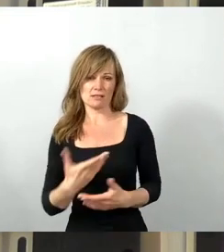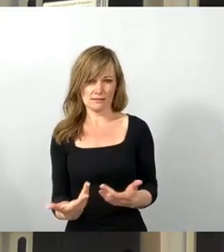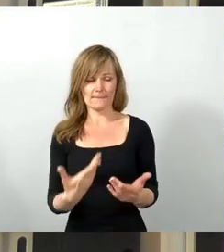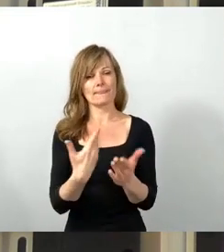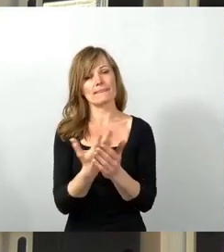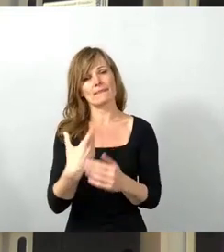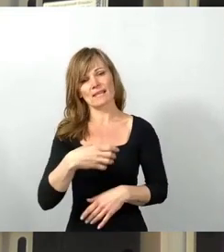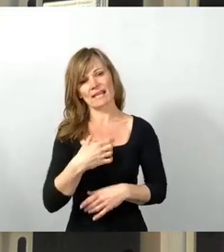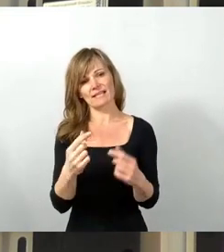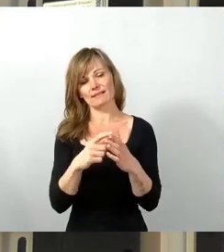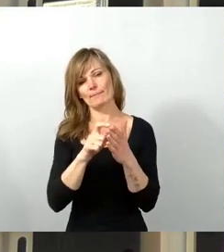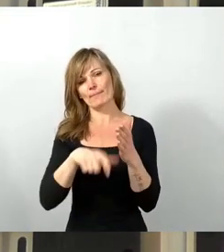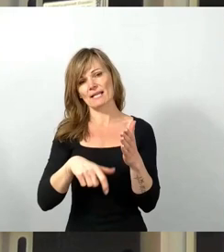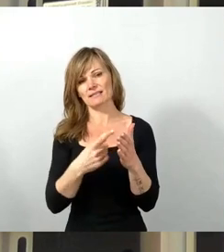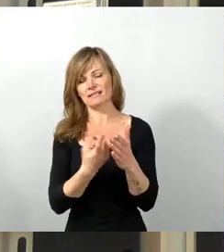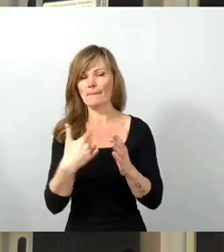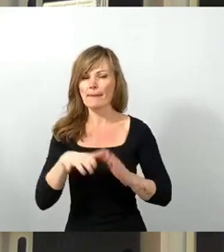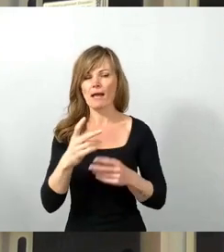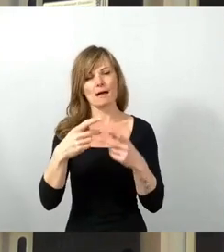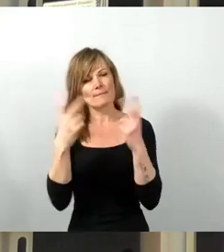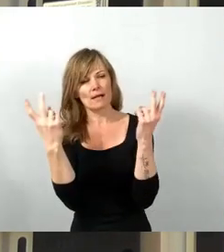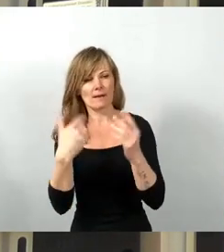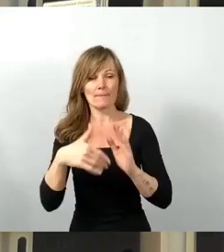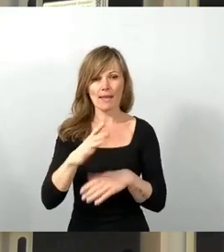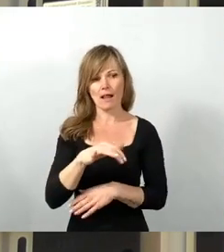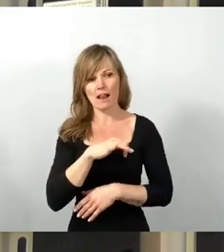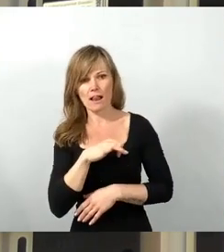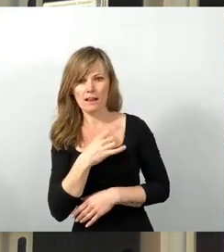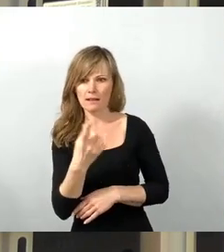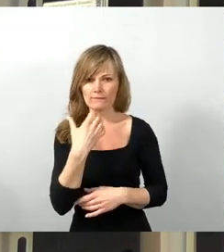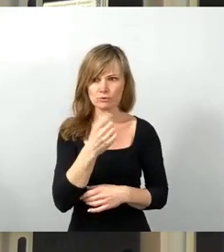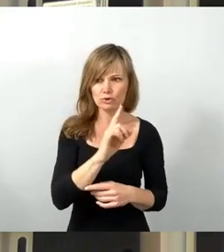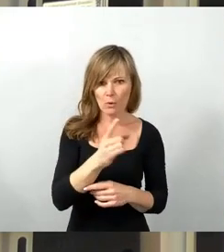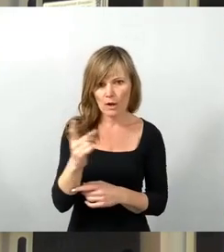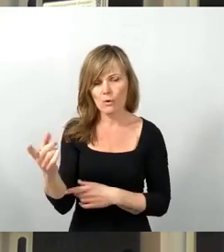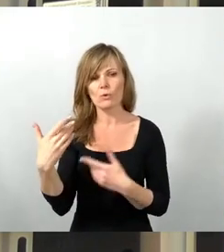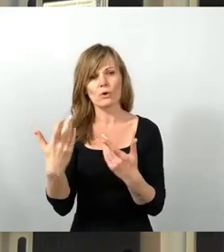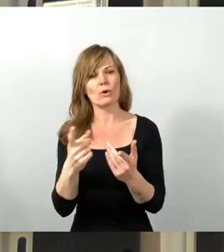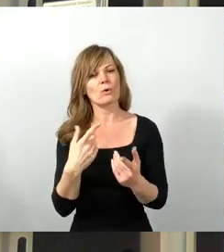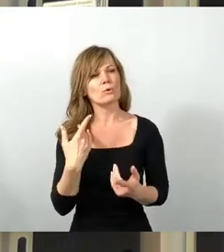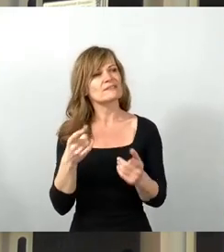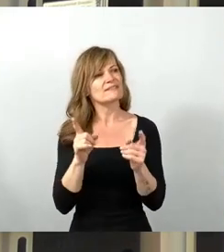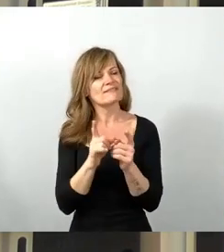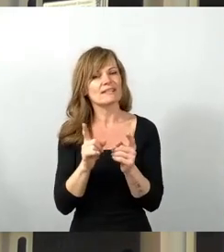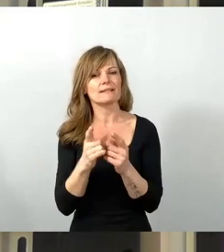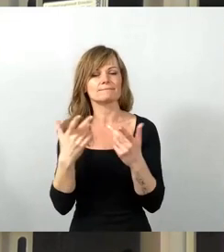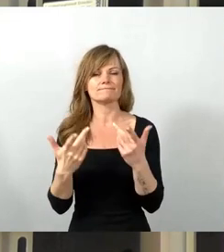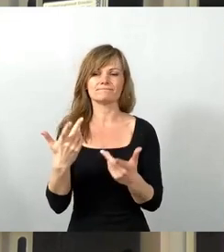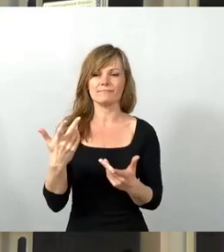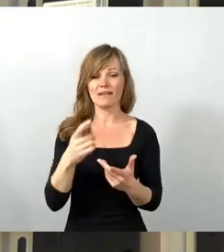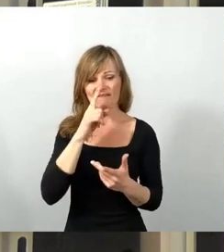anderen noch attraktiver zu machen und vor allem auch Scham abzubauen, wenn man in Armut